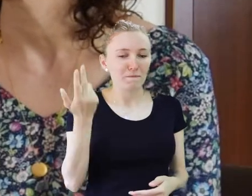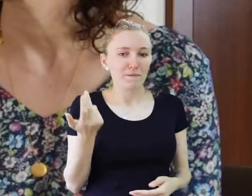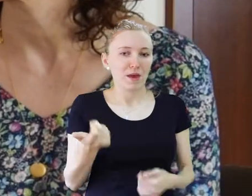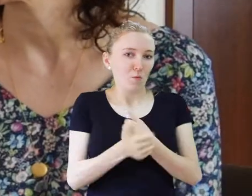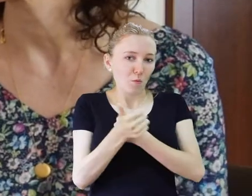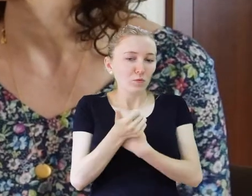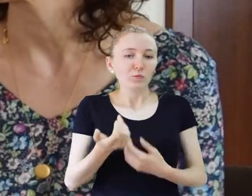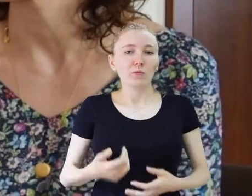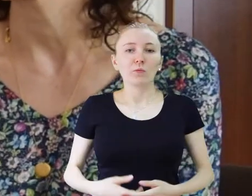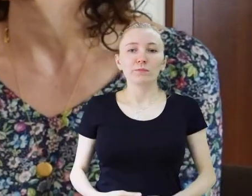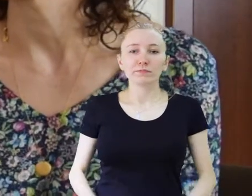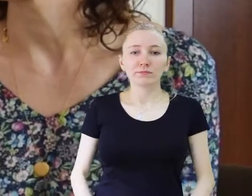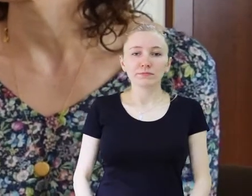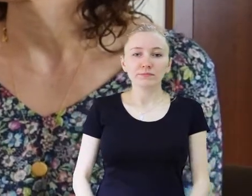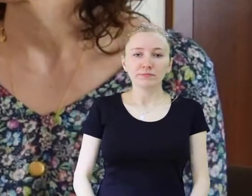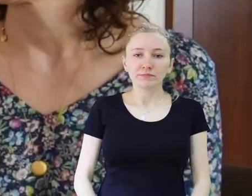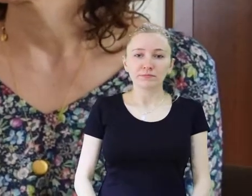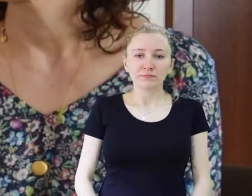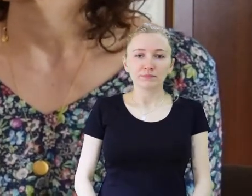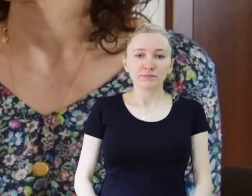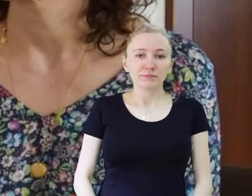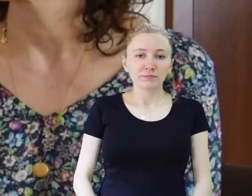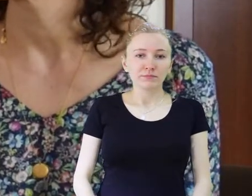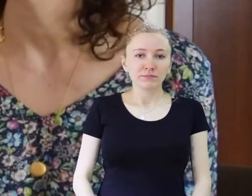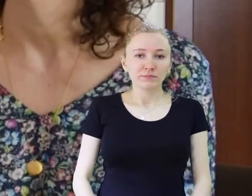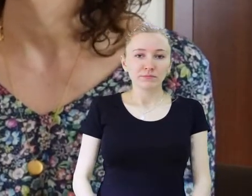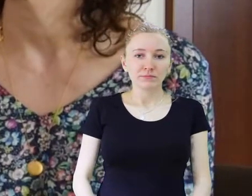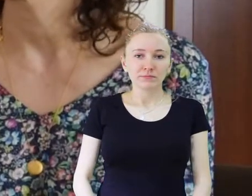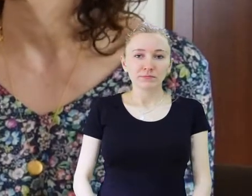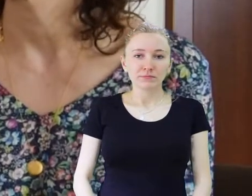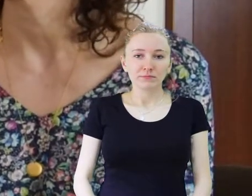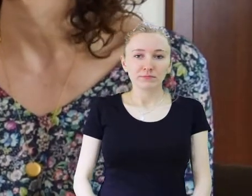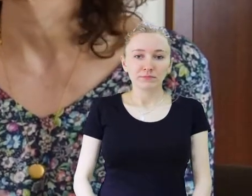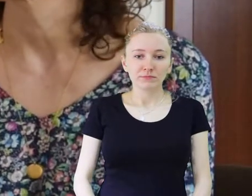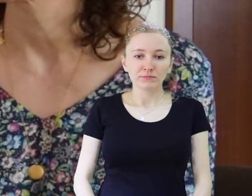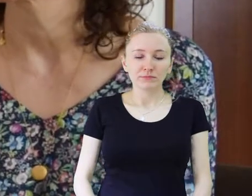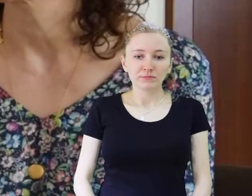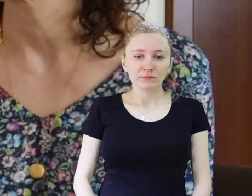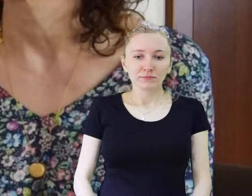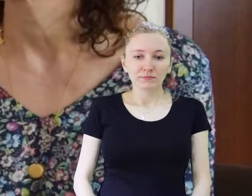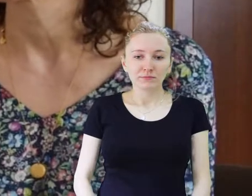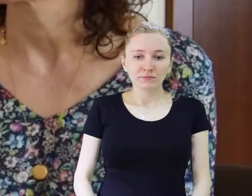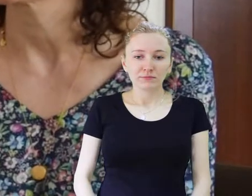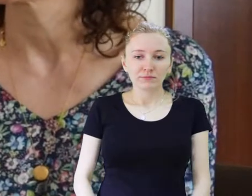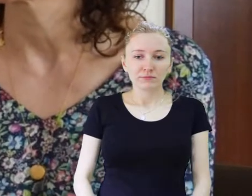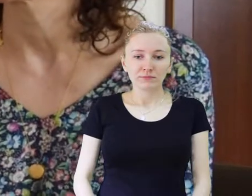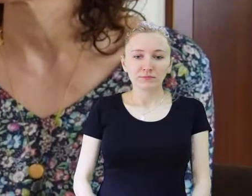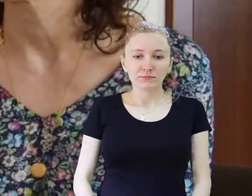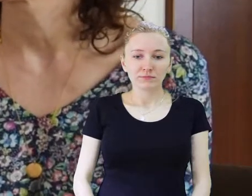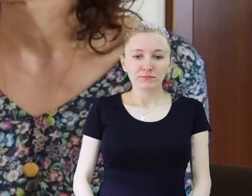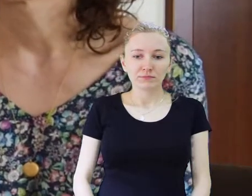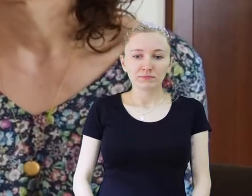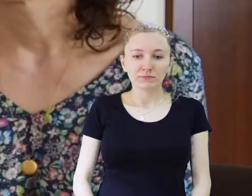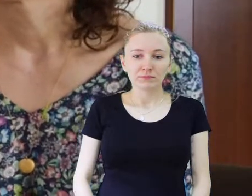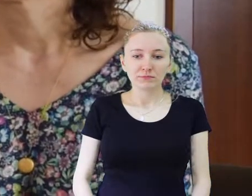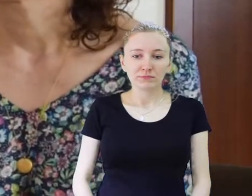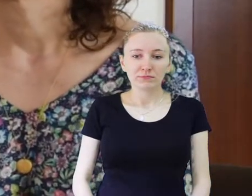w tej wczesnej młodości. W późniejszym życiu. Inaczej patrzą na problemy ludzi.